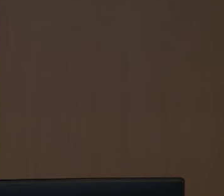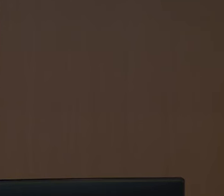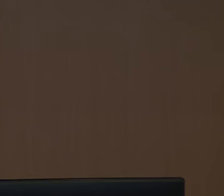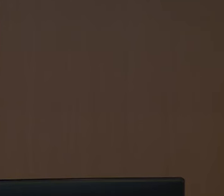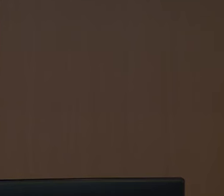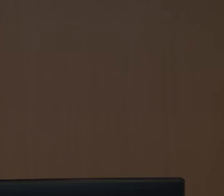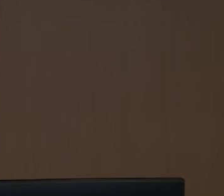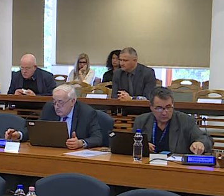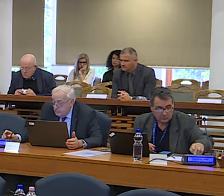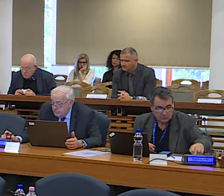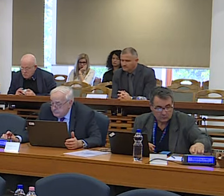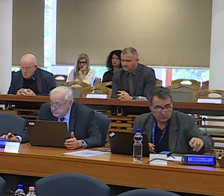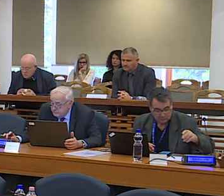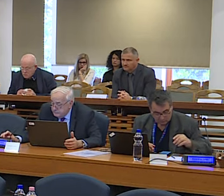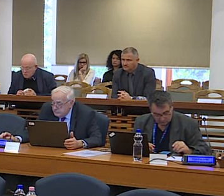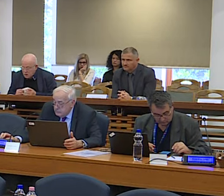döntsünk.